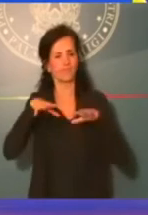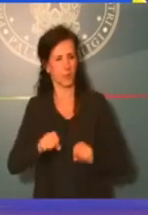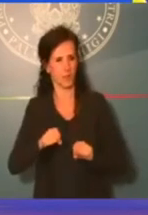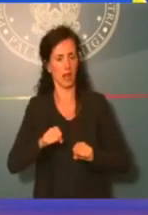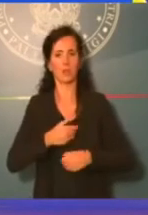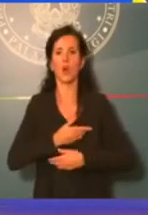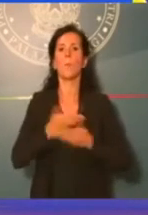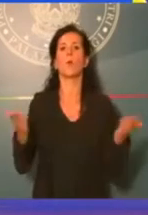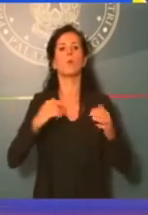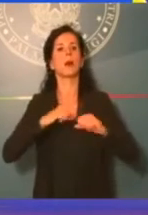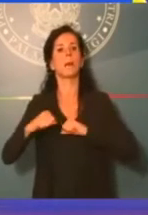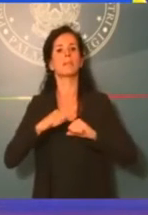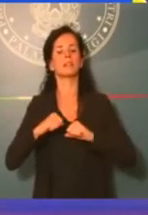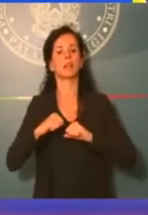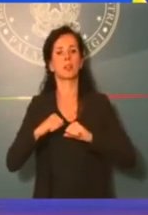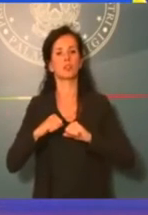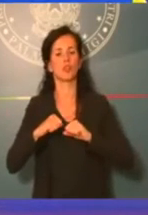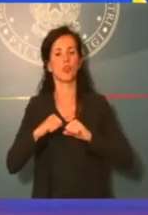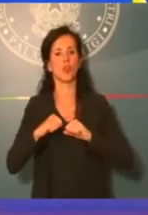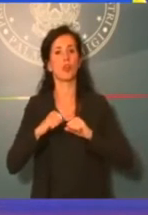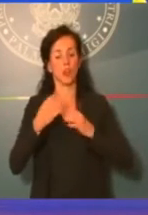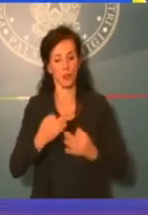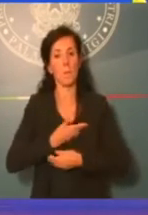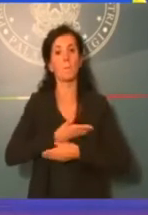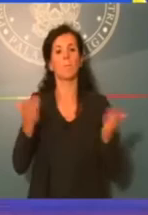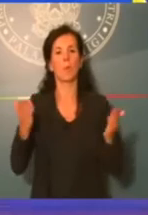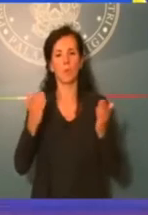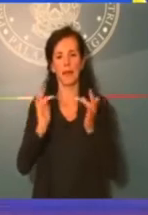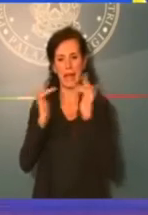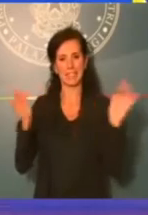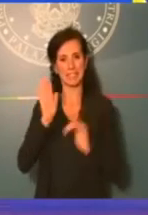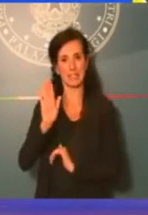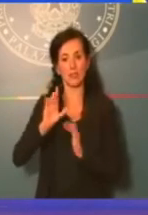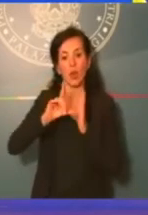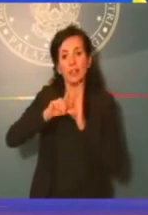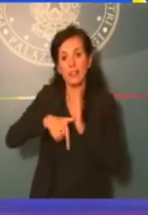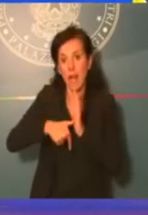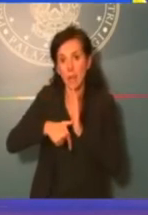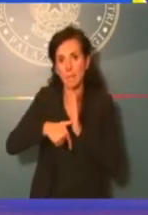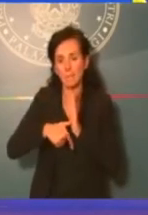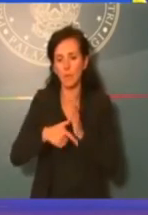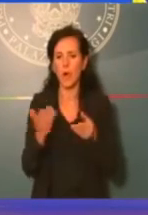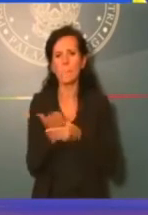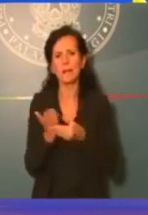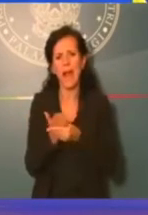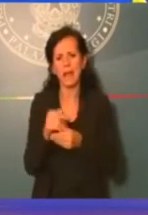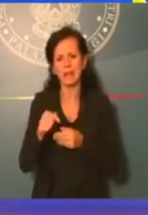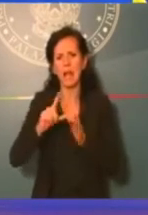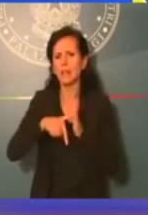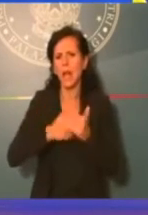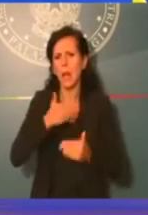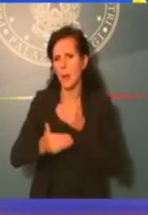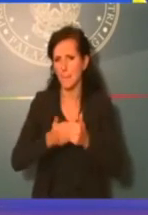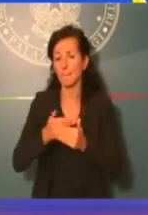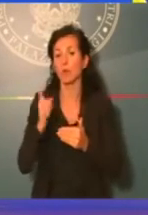deve pubblicare sui rispettivi siti i tempi effettivi di durata delle pratiche e comparandoli